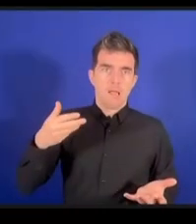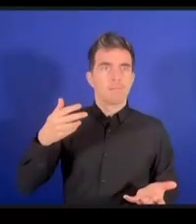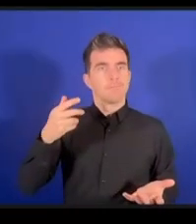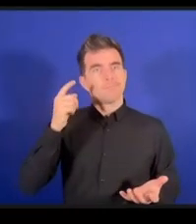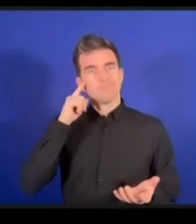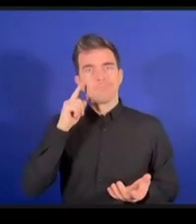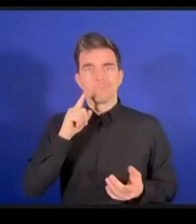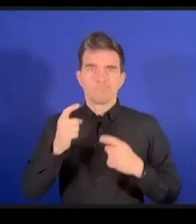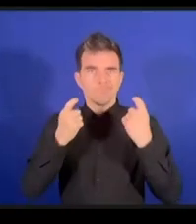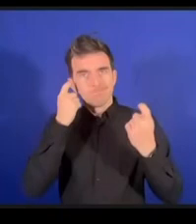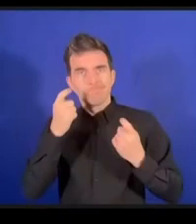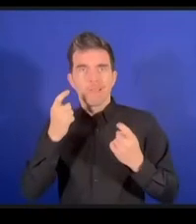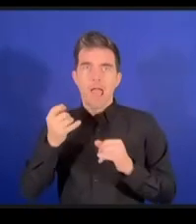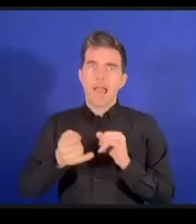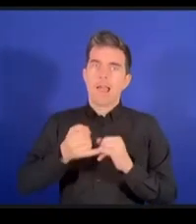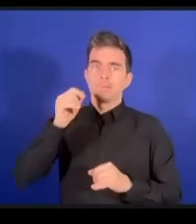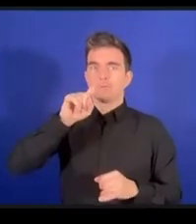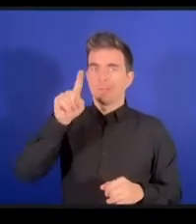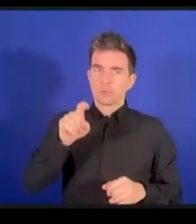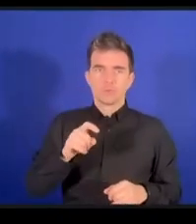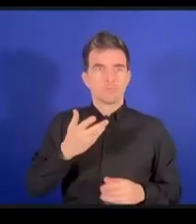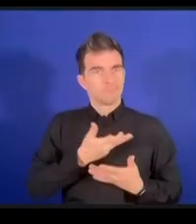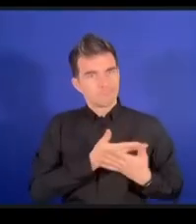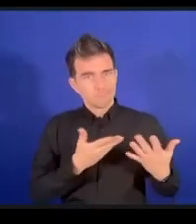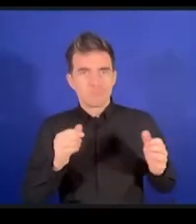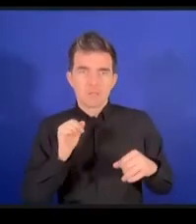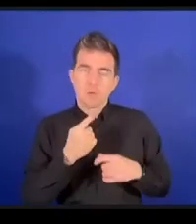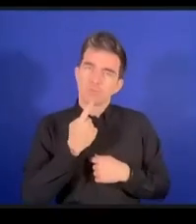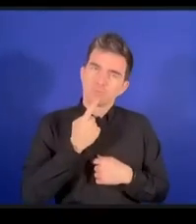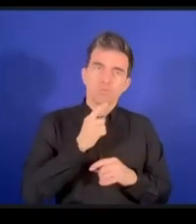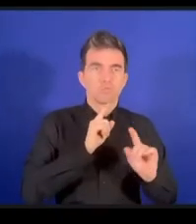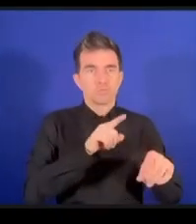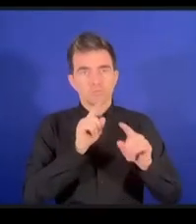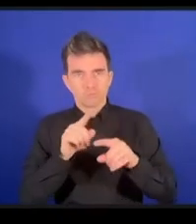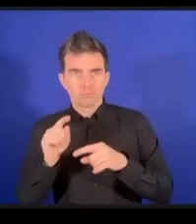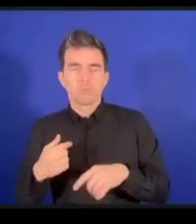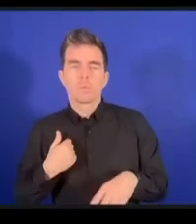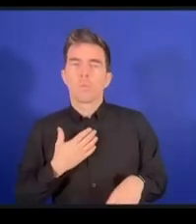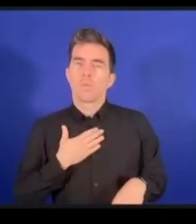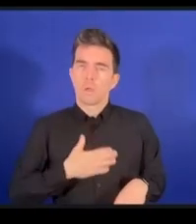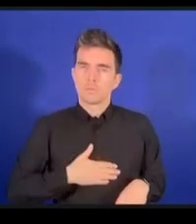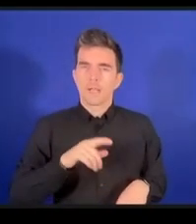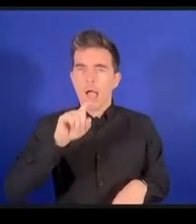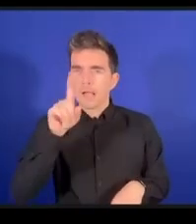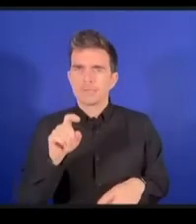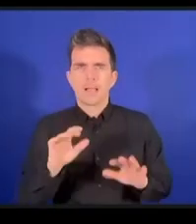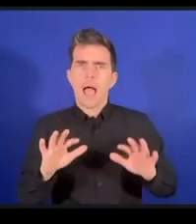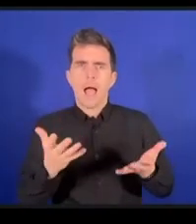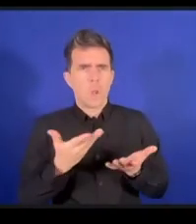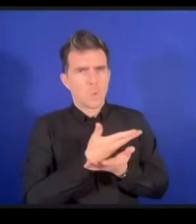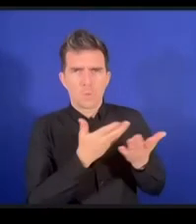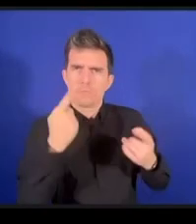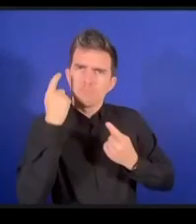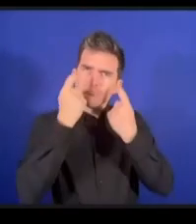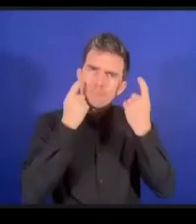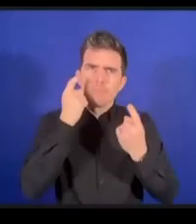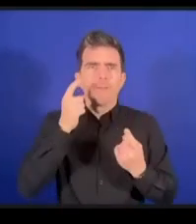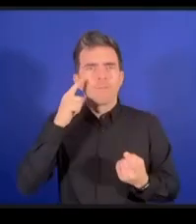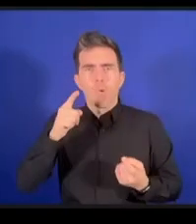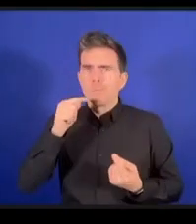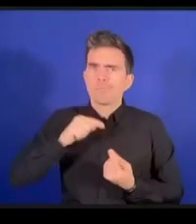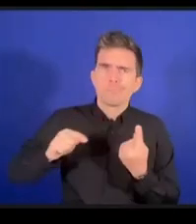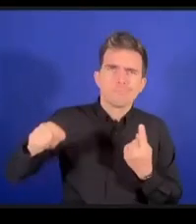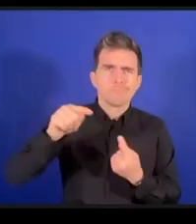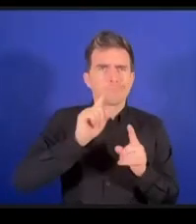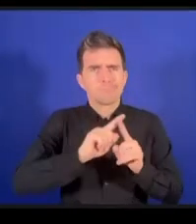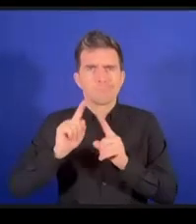と思います皆さんがダイナミックコアリッションの役割というのをこの新たな環境で捉えているか一つはIGF